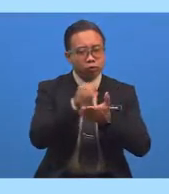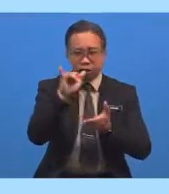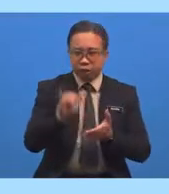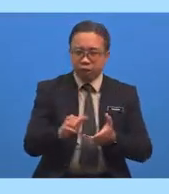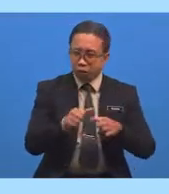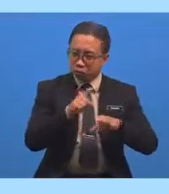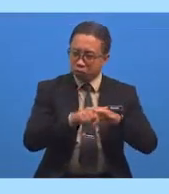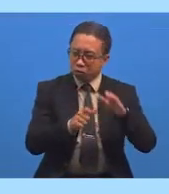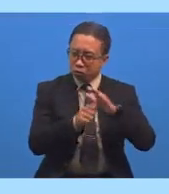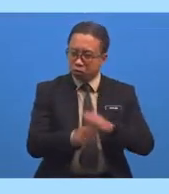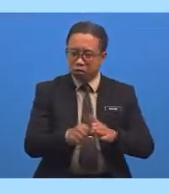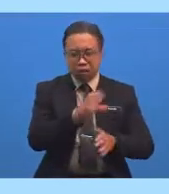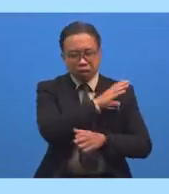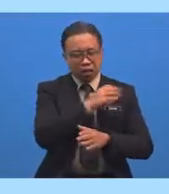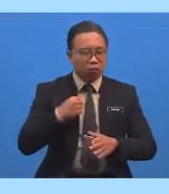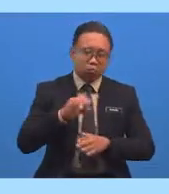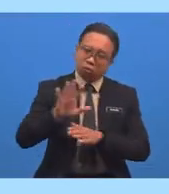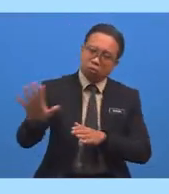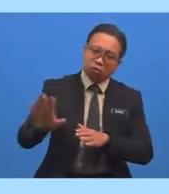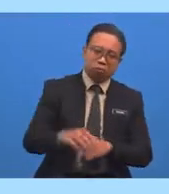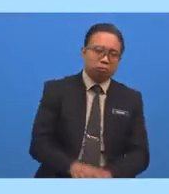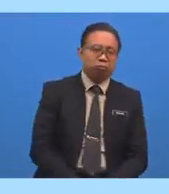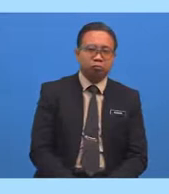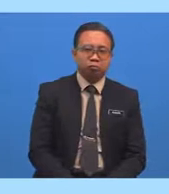Dibuli Atau Membiarkan Sahaja